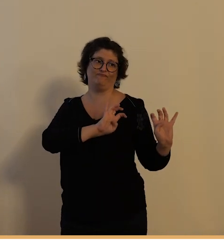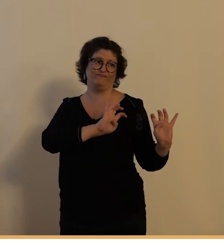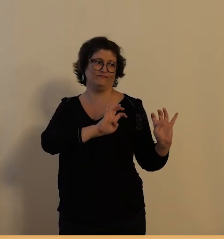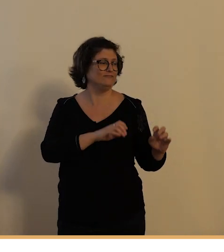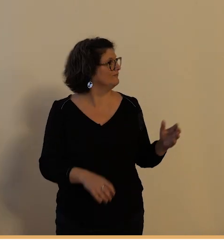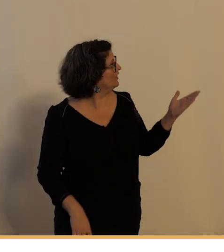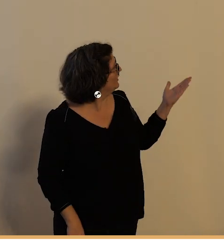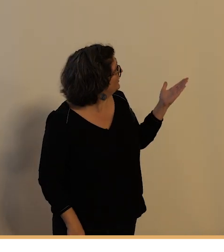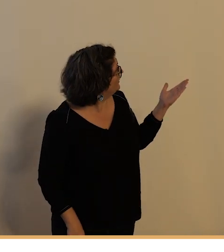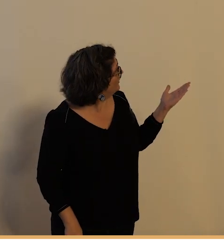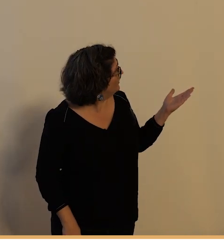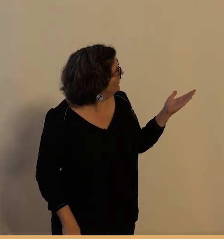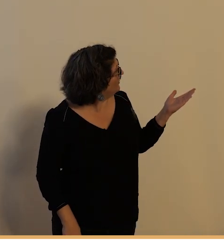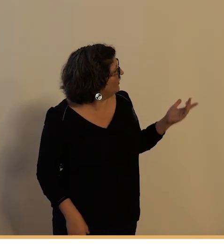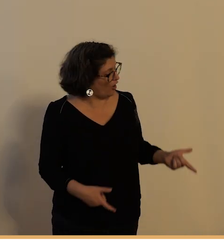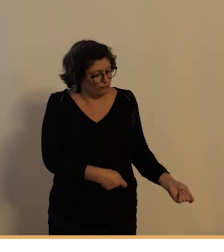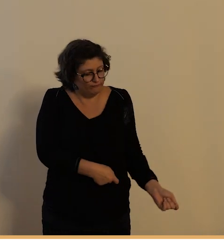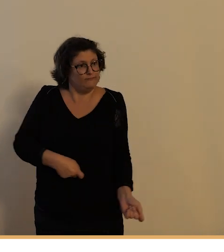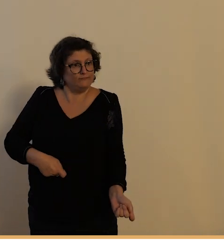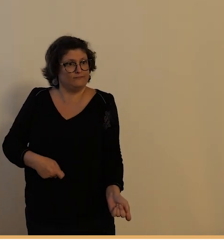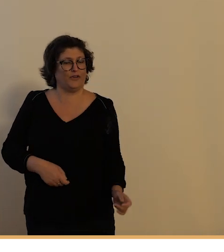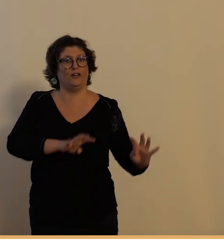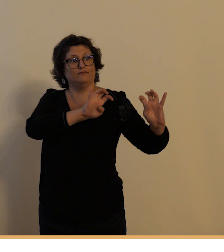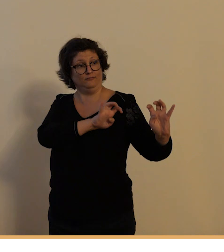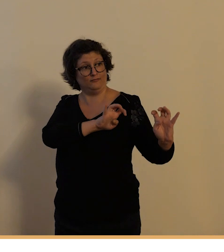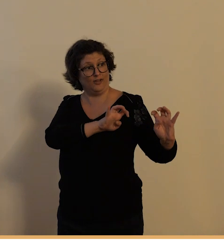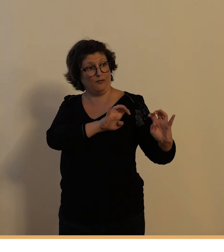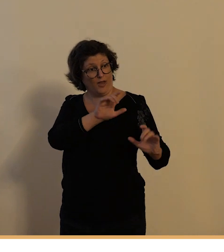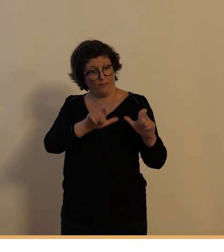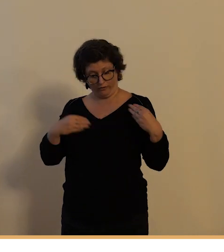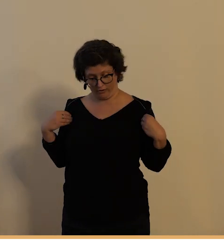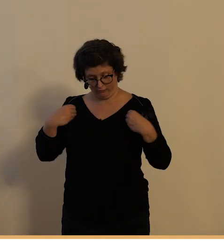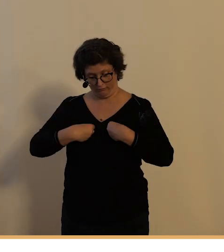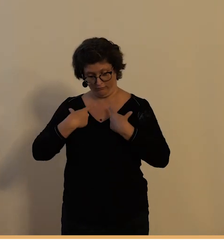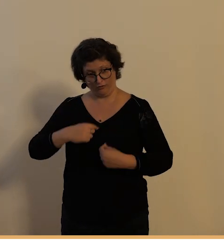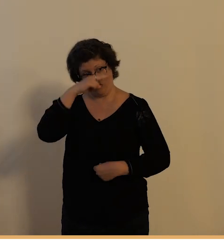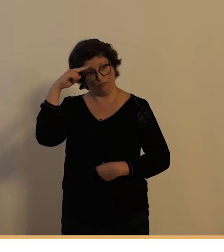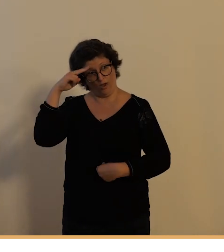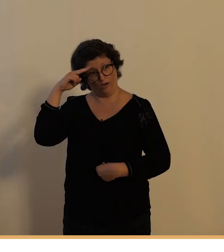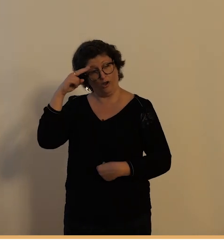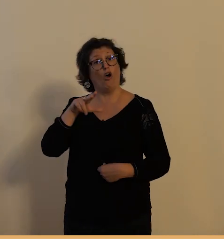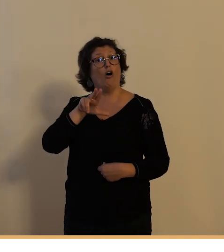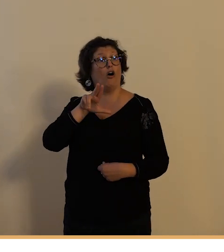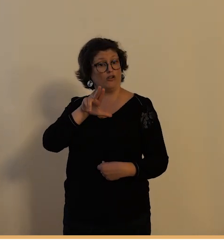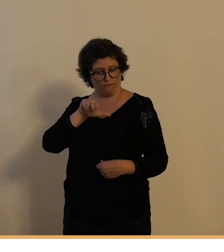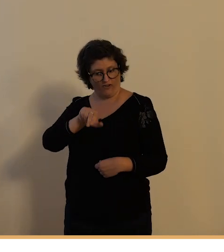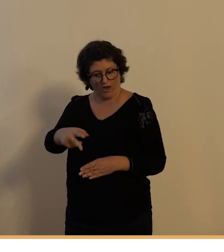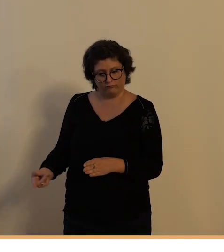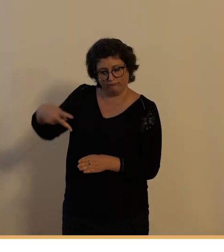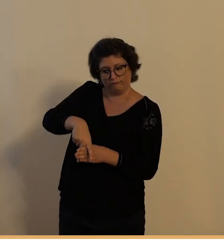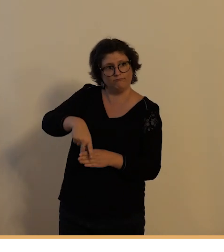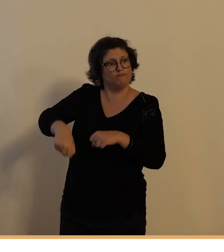employé qui tire une charrette mais c'est surtout intéressant de voir que vous avez les autres employés en blouse dont un qui se prépare à partir à bicyclette